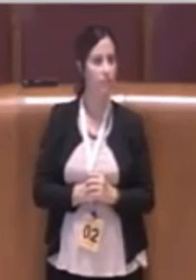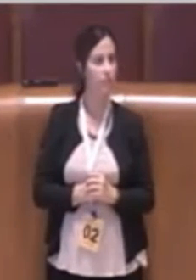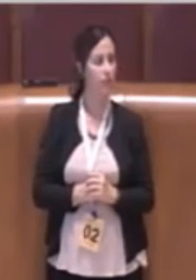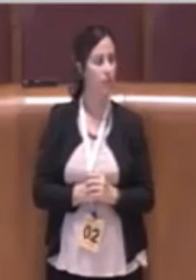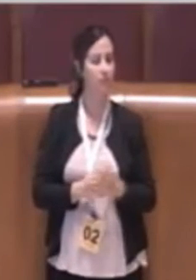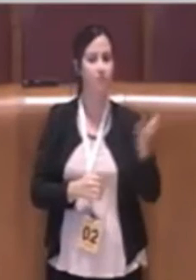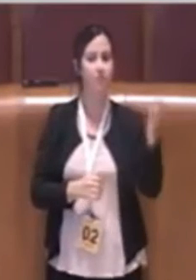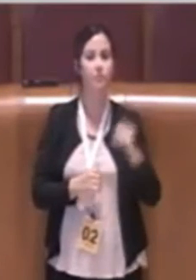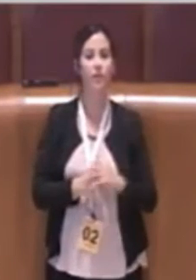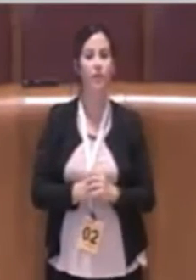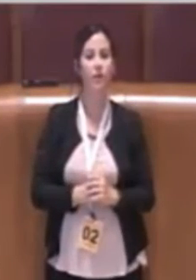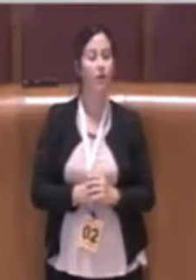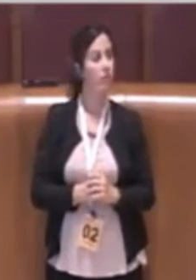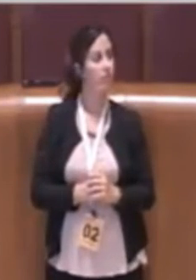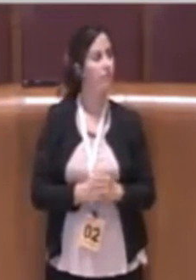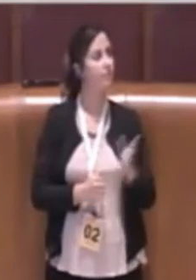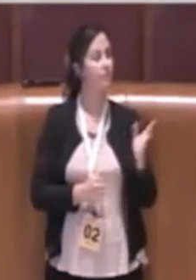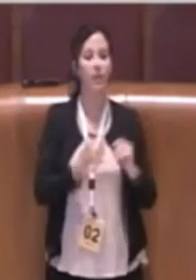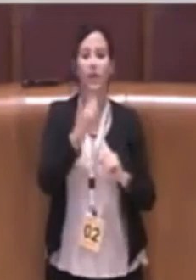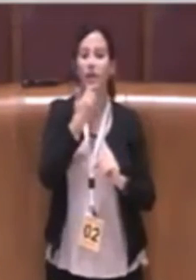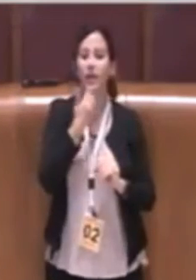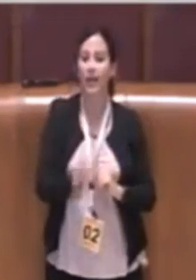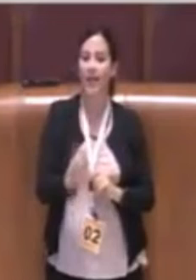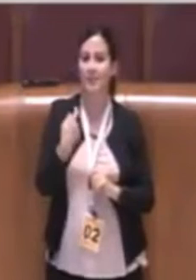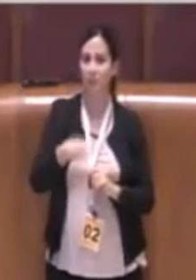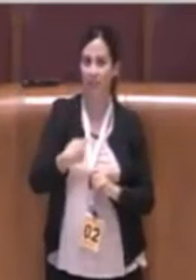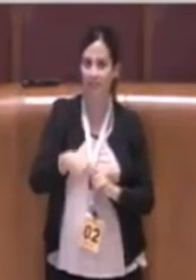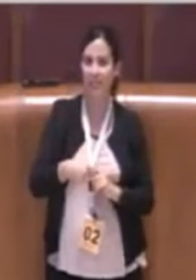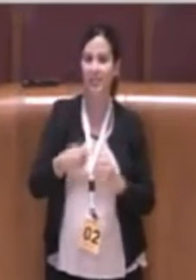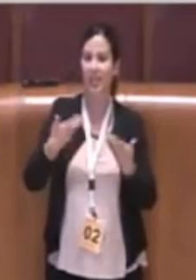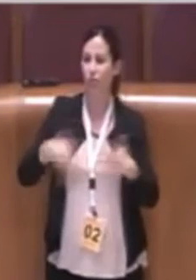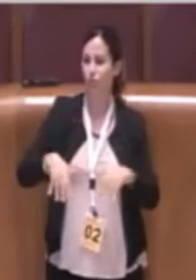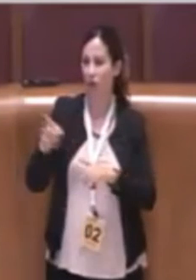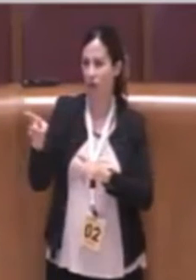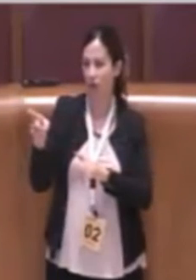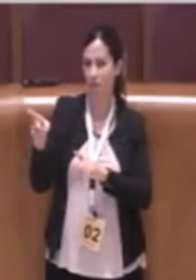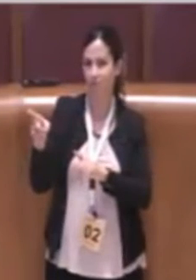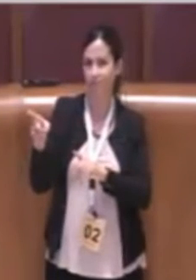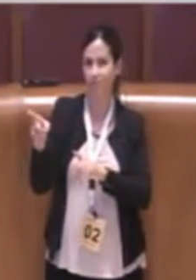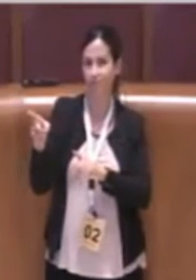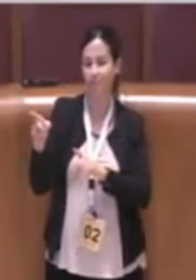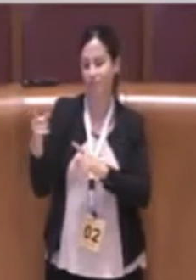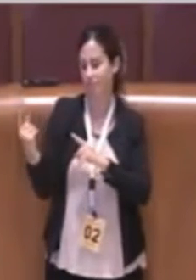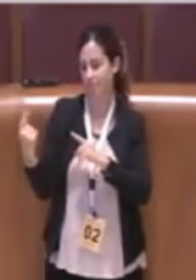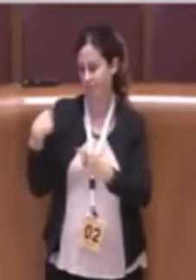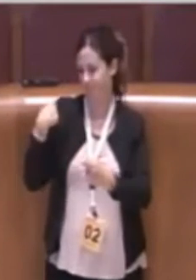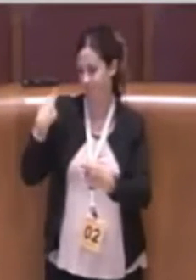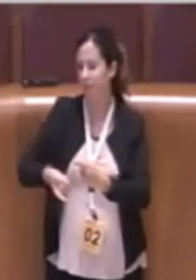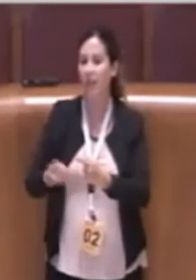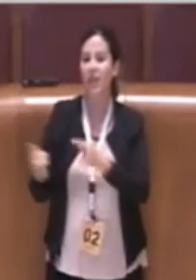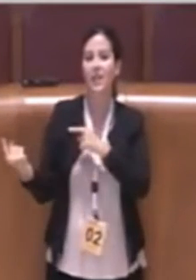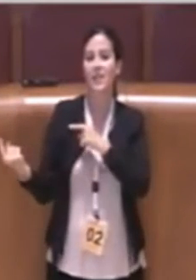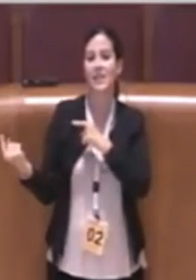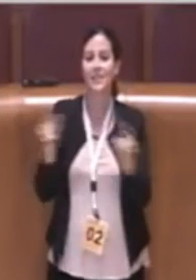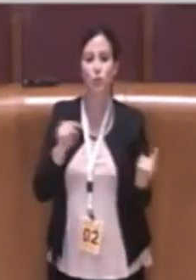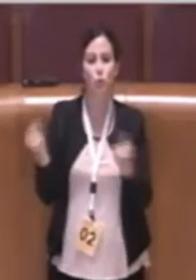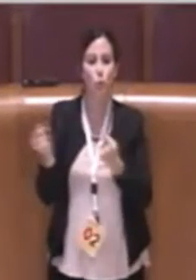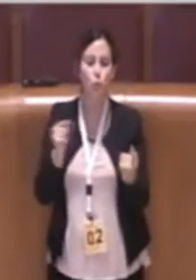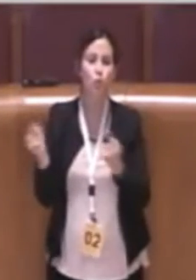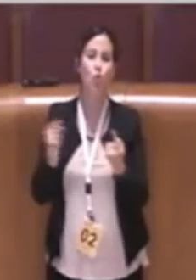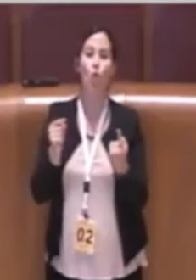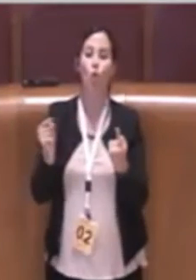Grazie Presidente. Come è già stato anticipato in tutta la discussione, questo è un